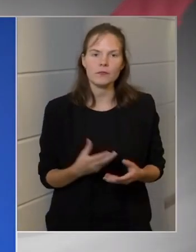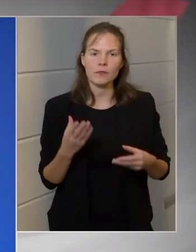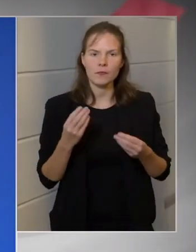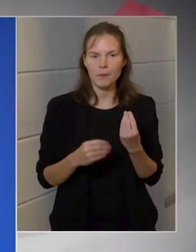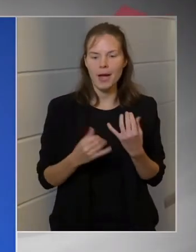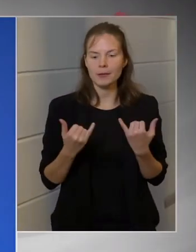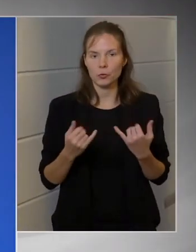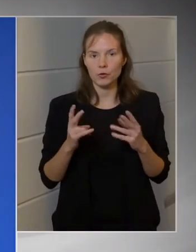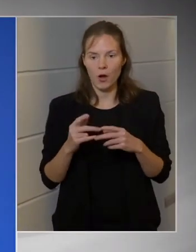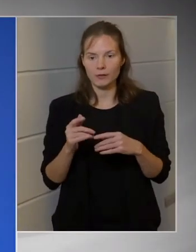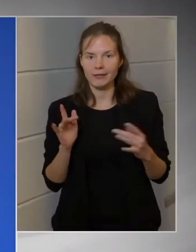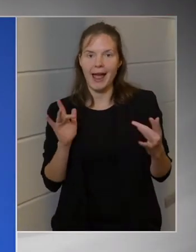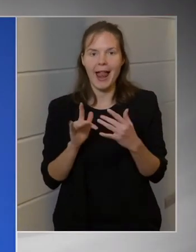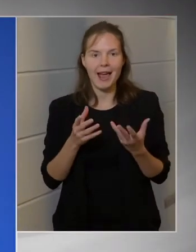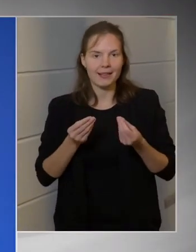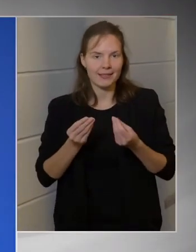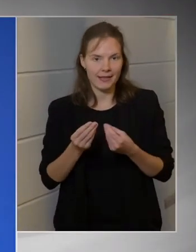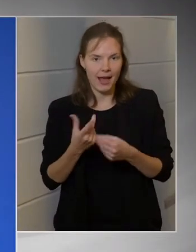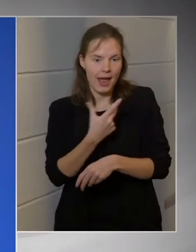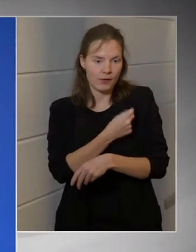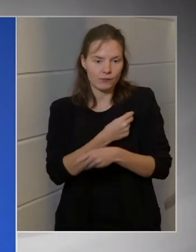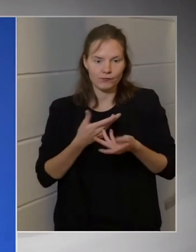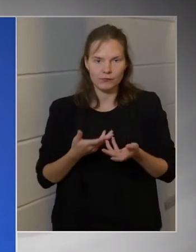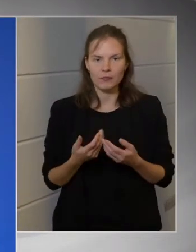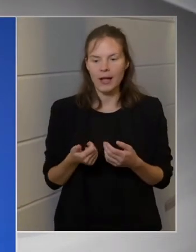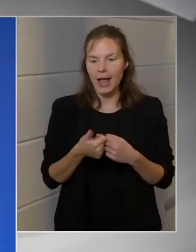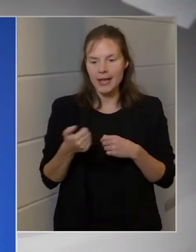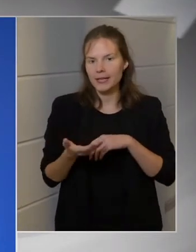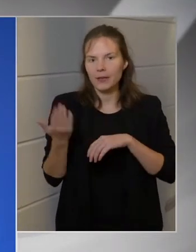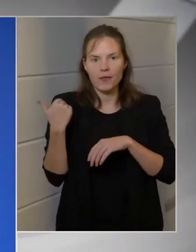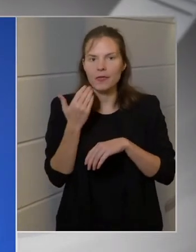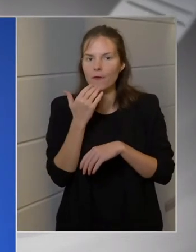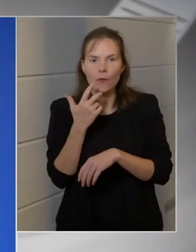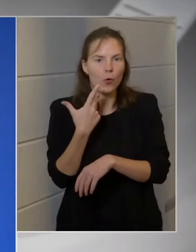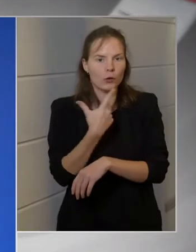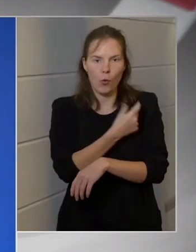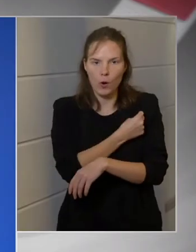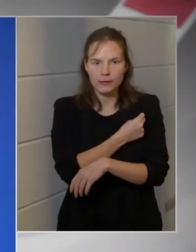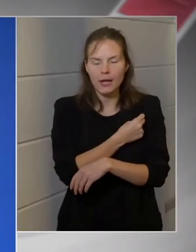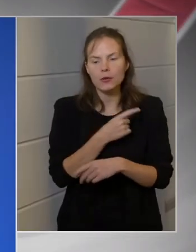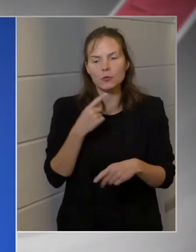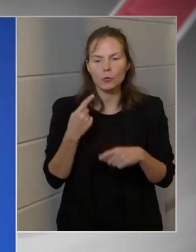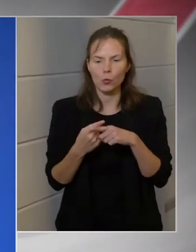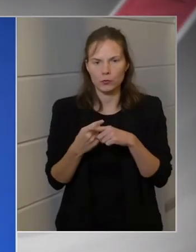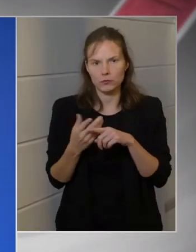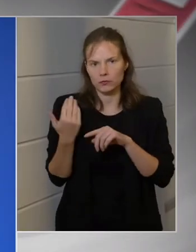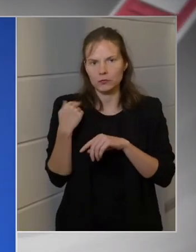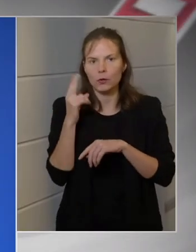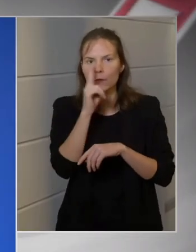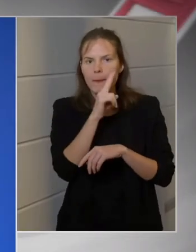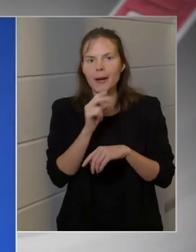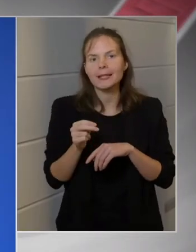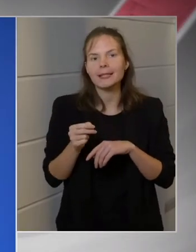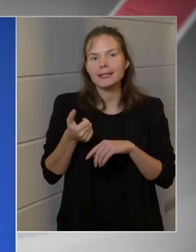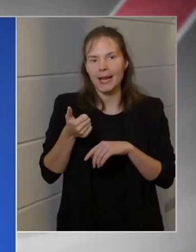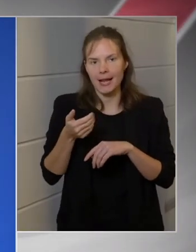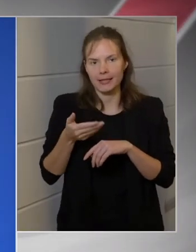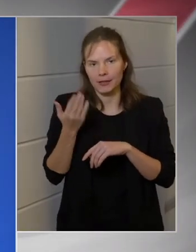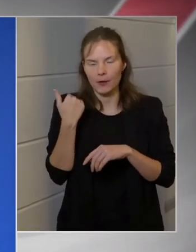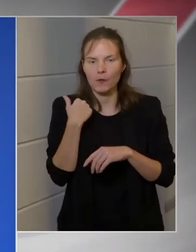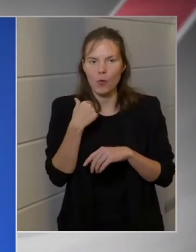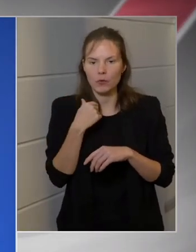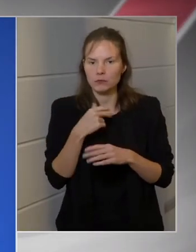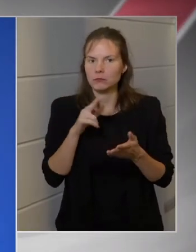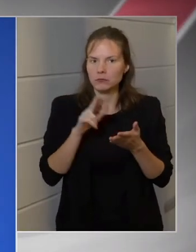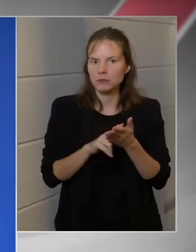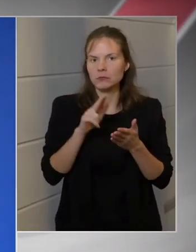ellenszere. Tehát egy évvel ezelőtt az oltás nem állt rendelkezésre, hozzátéve, hogy akkor november 11-én, 11-ével hoztuk